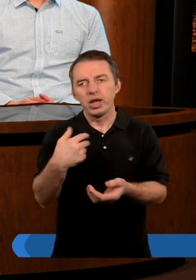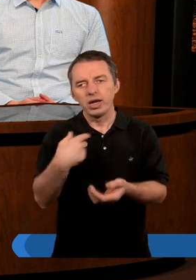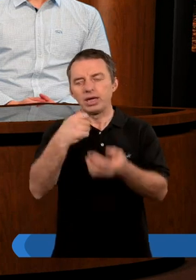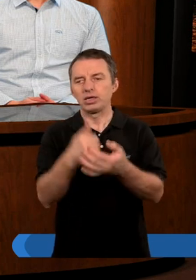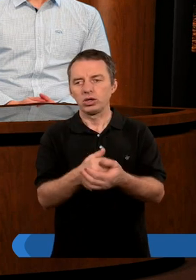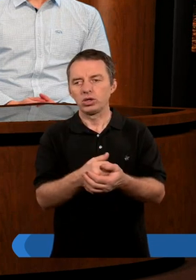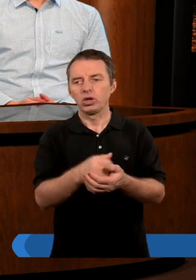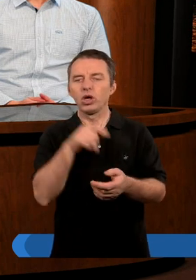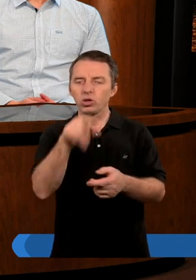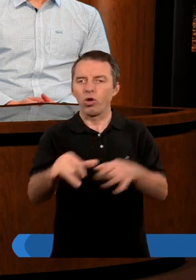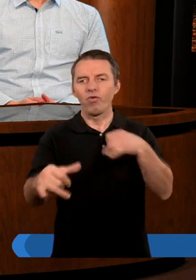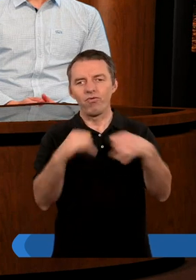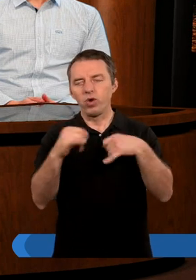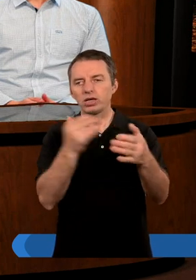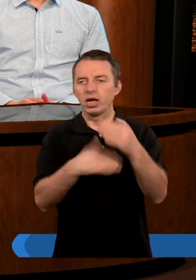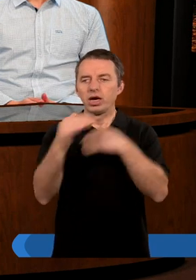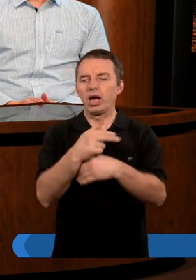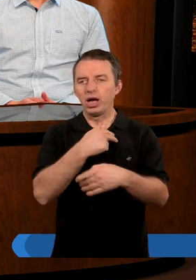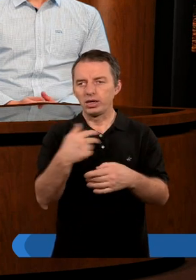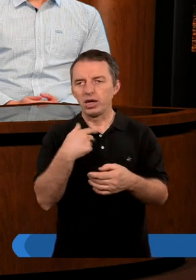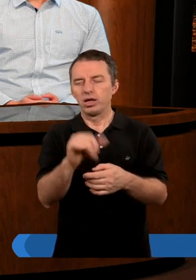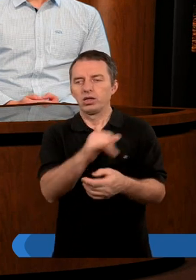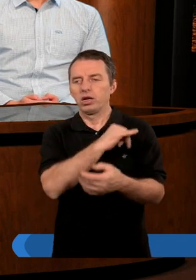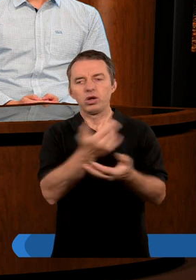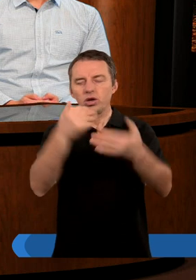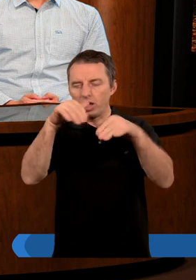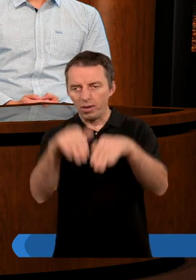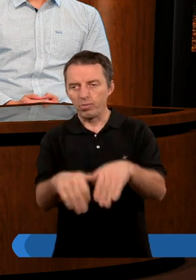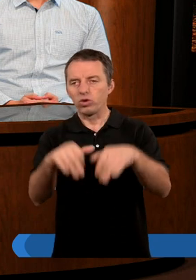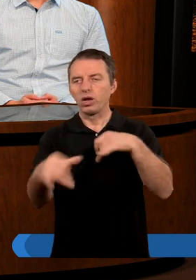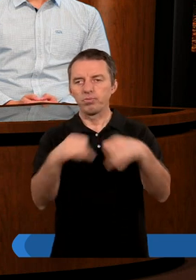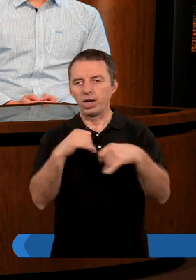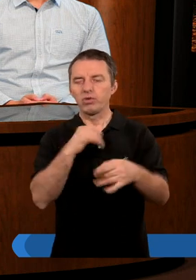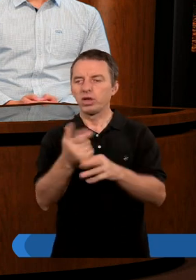tą władzę nad nami, że już ten grzech nie może tak panować, tak jak panował wcześniej.